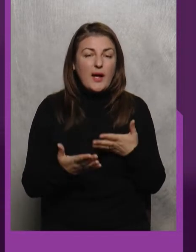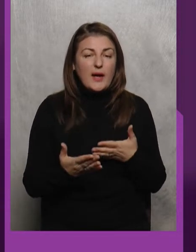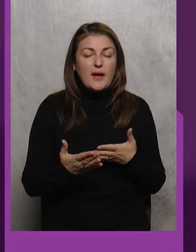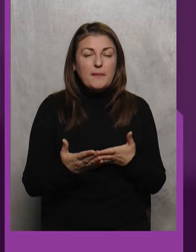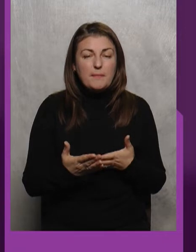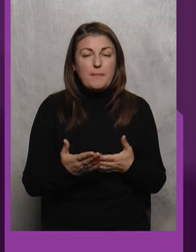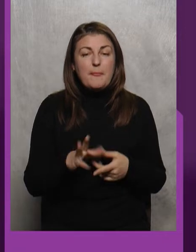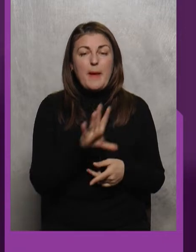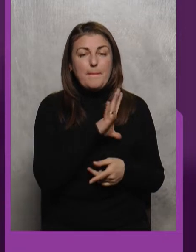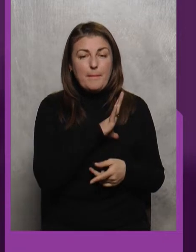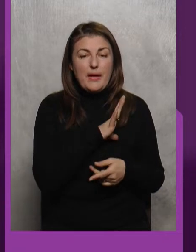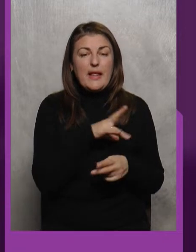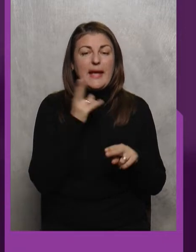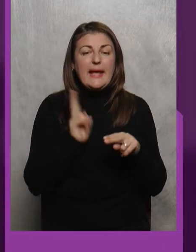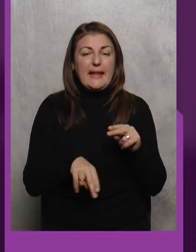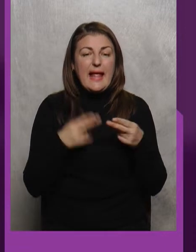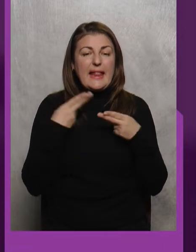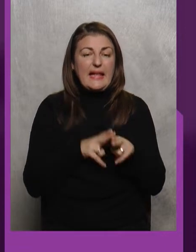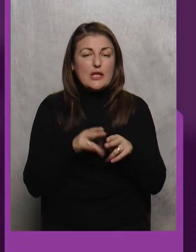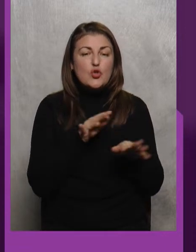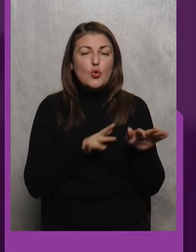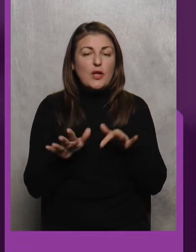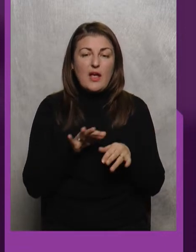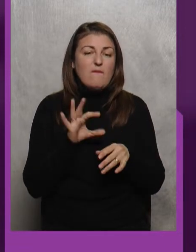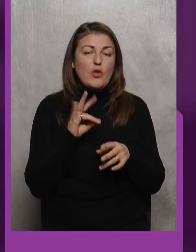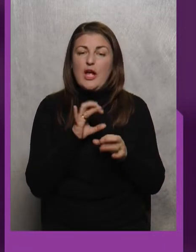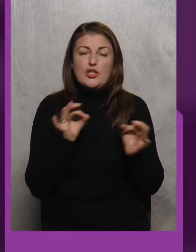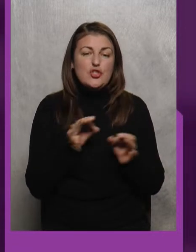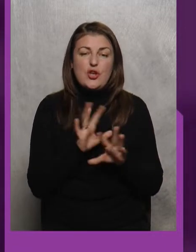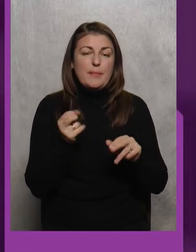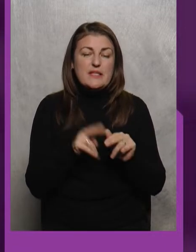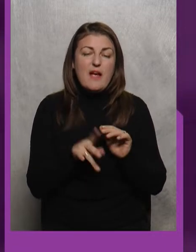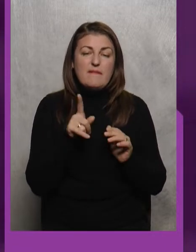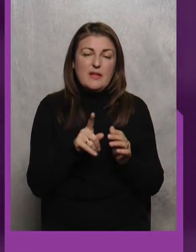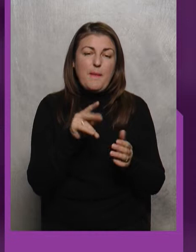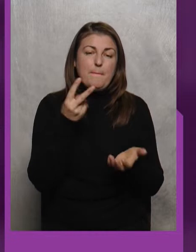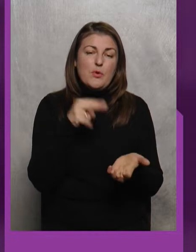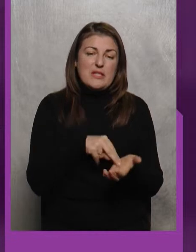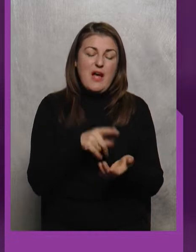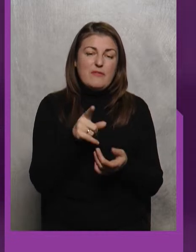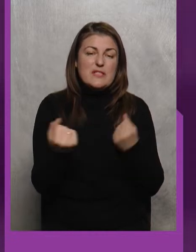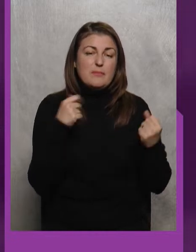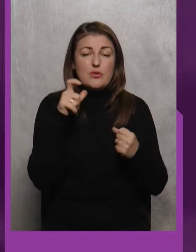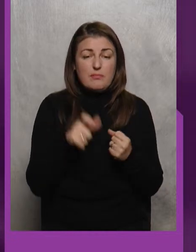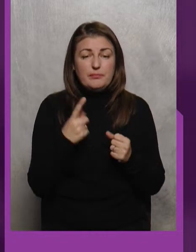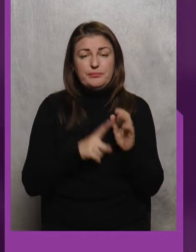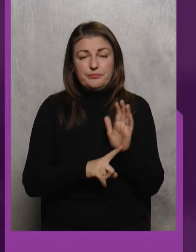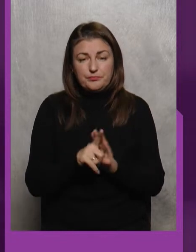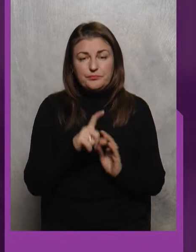Був Кінець Технічні Дії Вона Нічим Закінчилося Він поставив Спортсмен Автор Почав